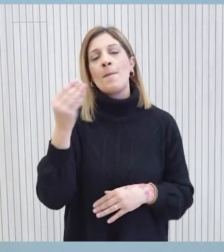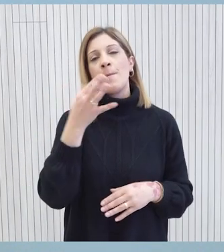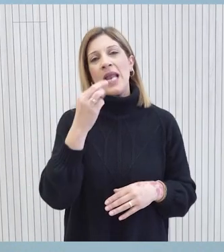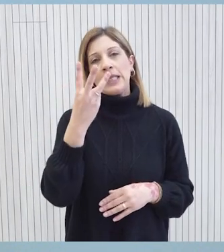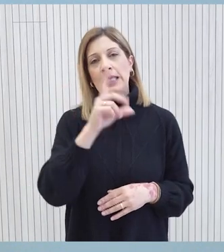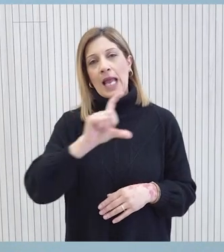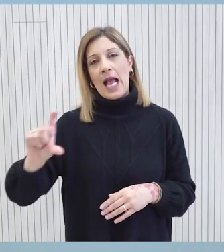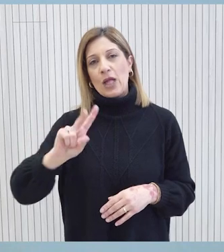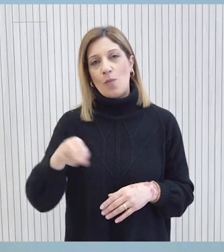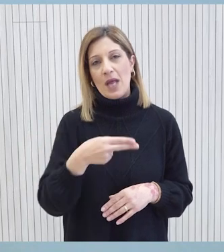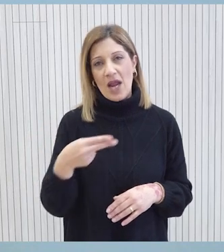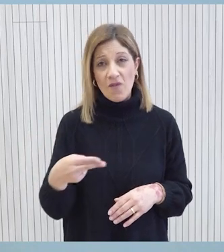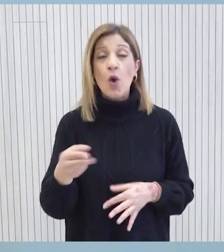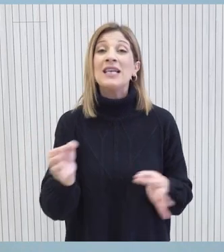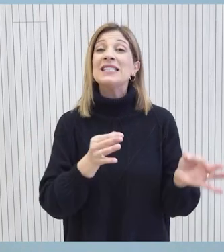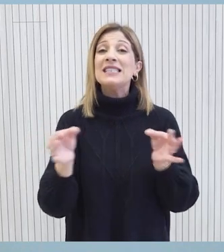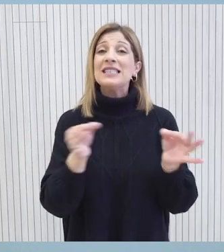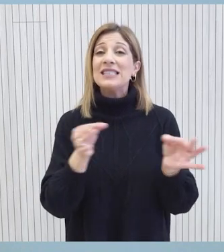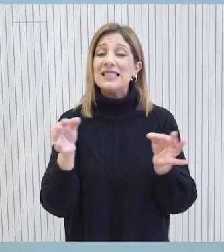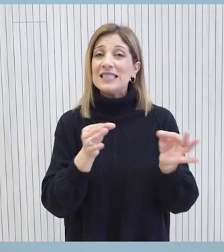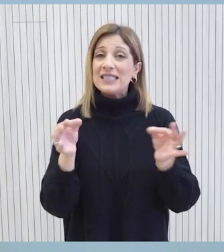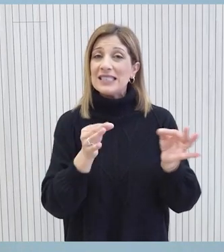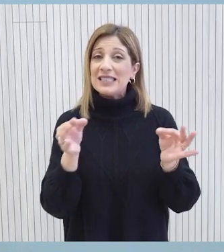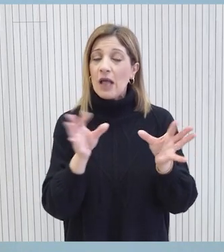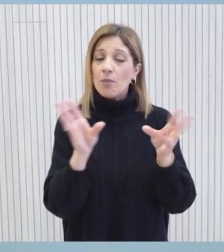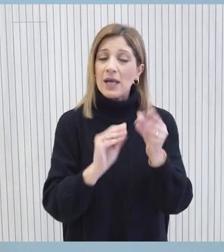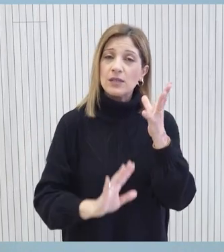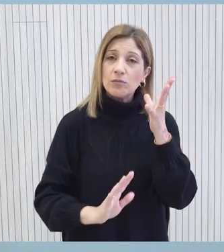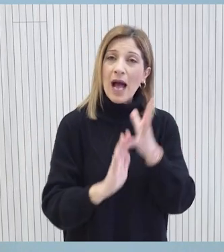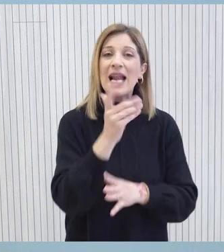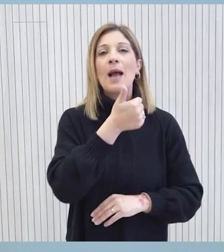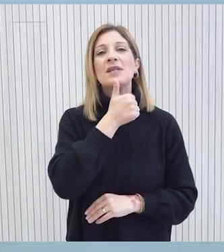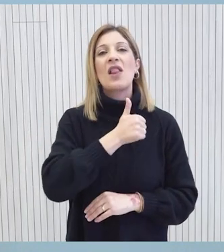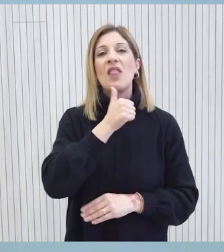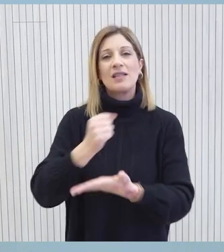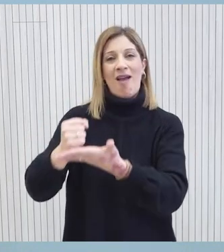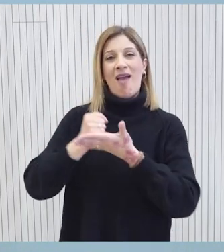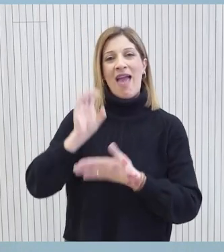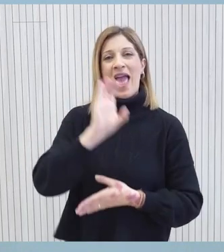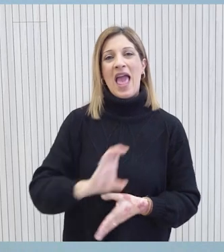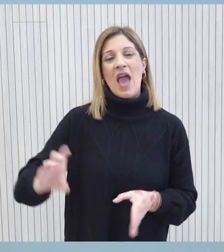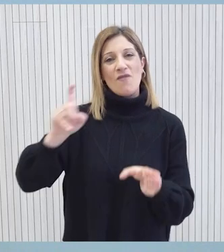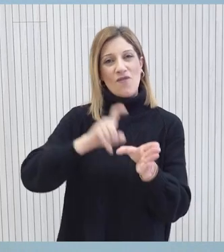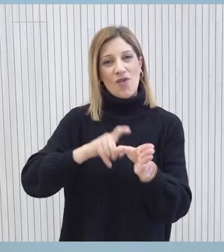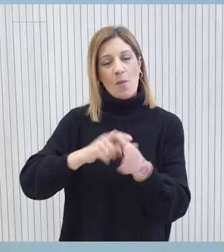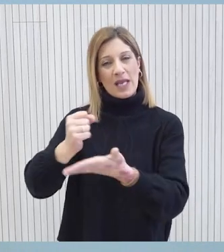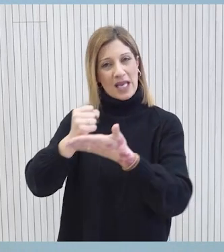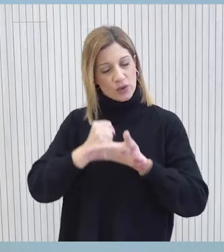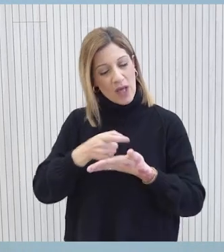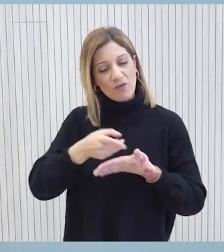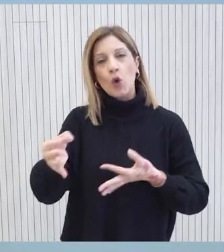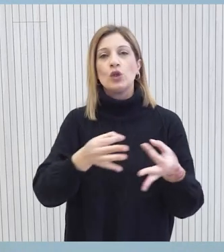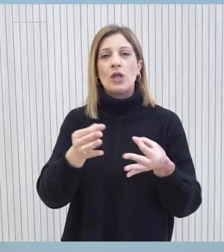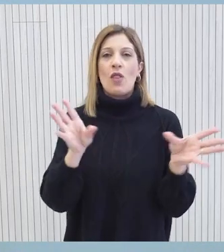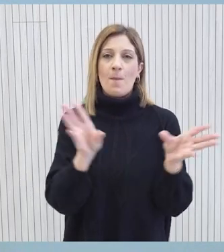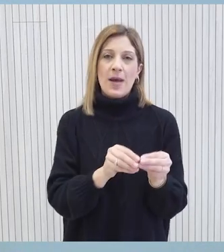εκατομμύρια ευρώ. Το σχέδιο χρηματοδοτείται από τον Μηχανισμό Ανάκαμψης και Ανθεκτικότητας της Ευρωπαϊκής Ένωσης στο πλαίσιο του σχεδίου Ανάκαμψης και